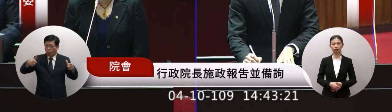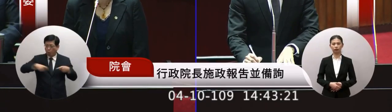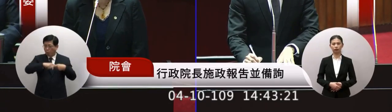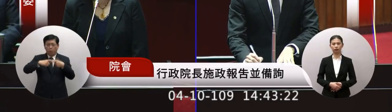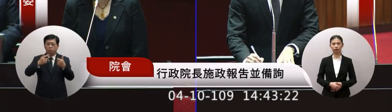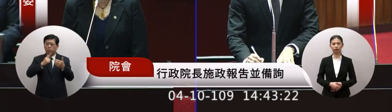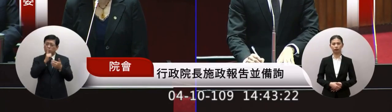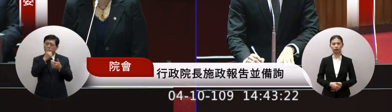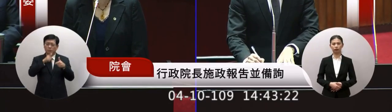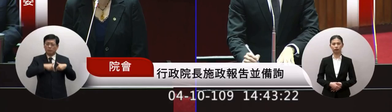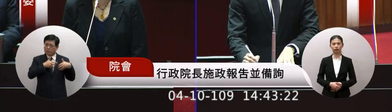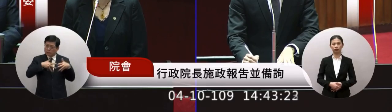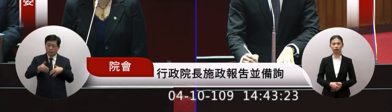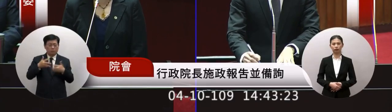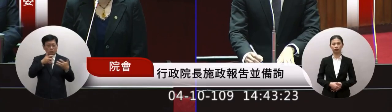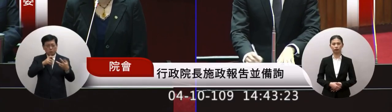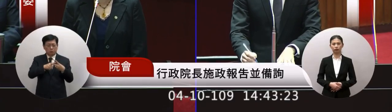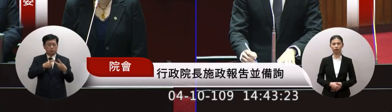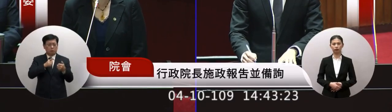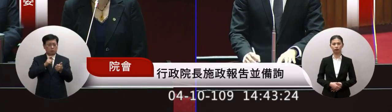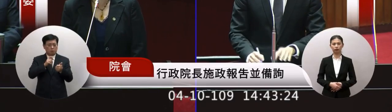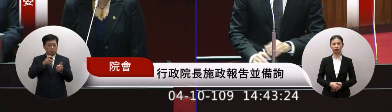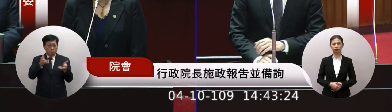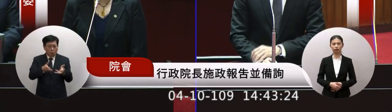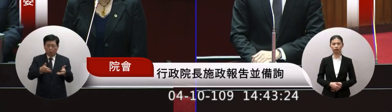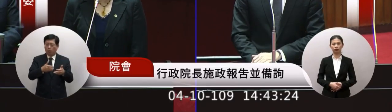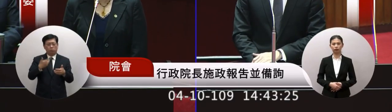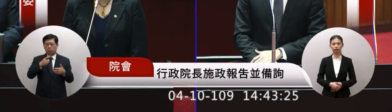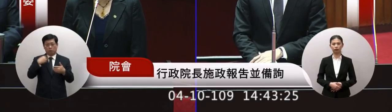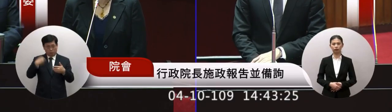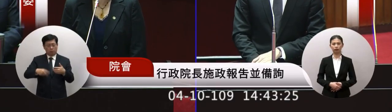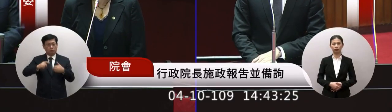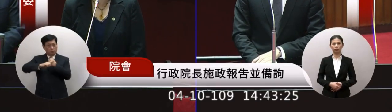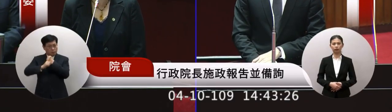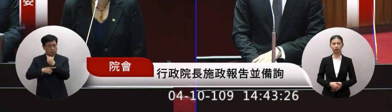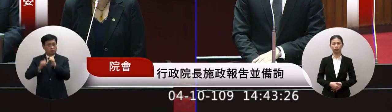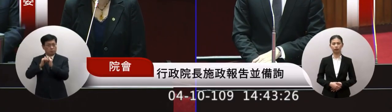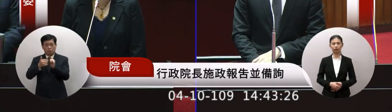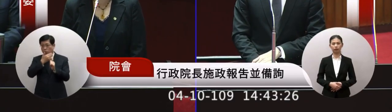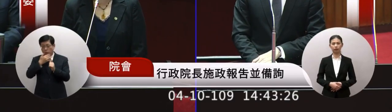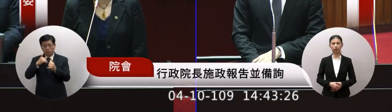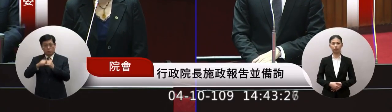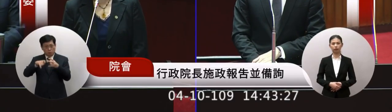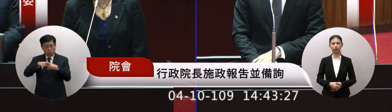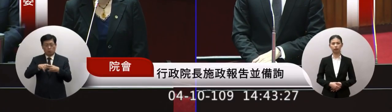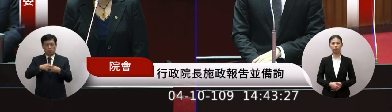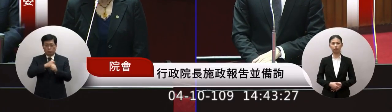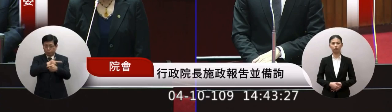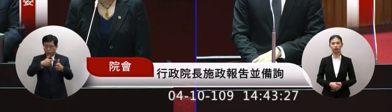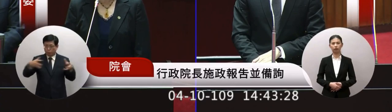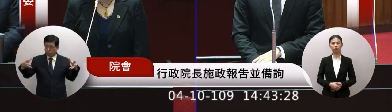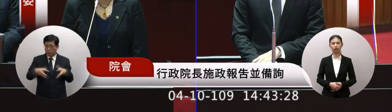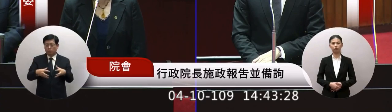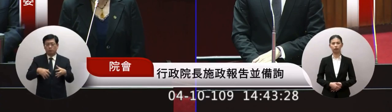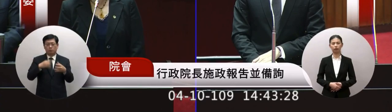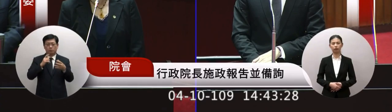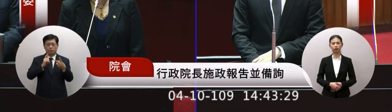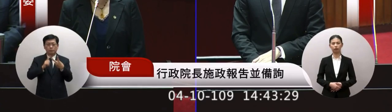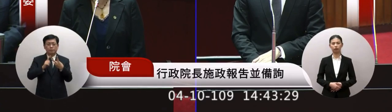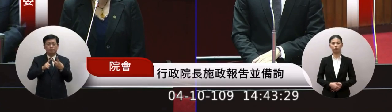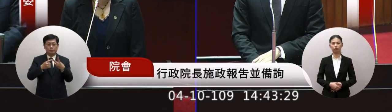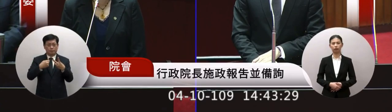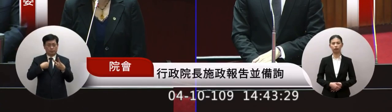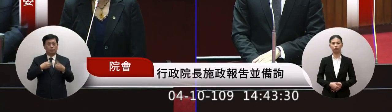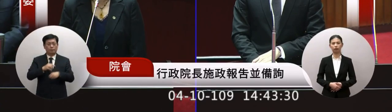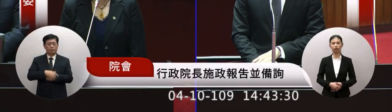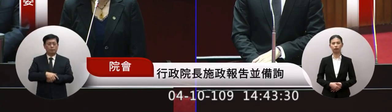心理創傷心理諮商他必須要說有法律有社會福利社工的頂頂的跨領域第二就是我們